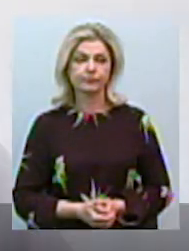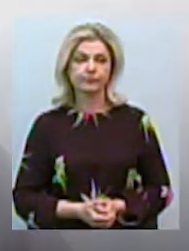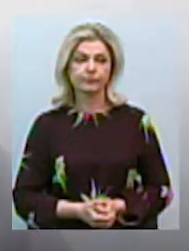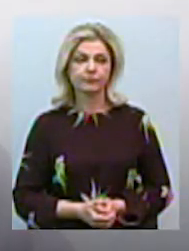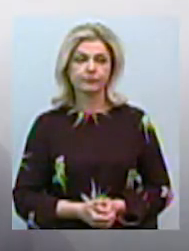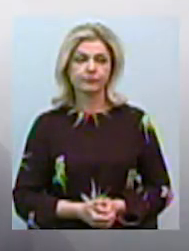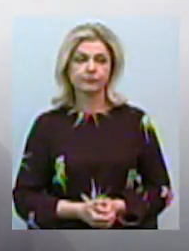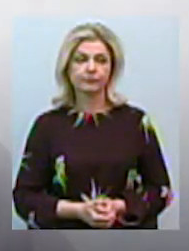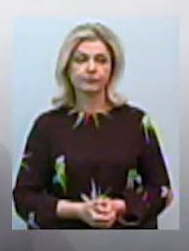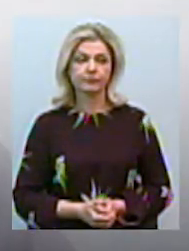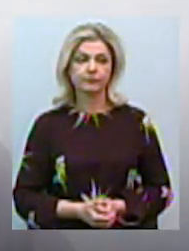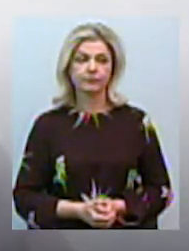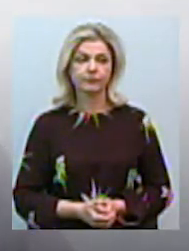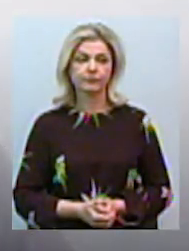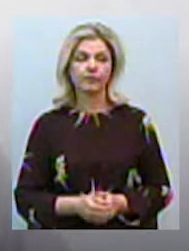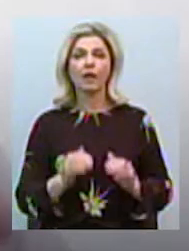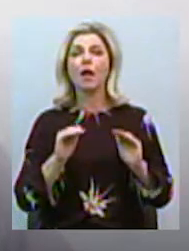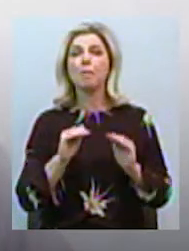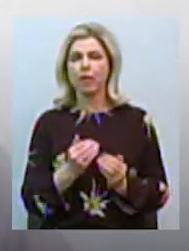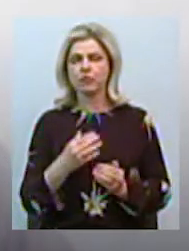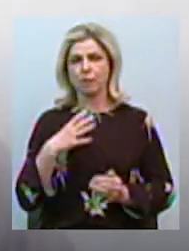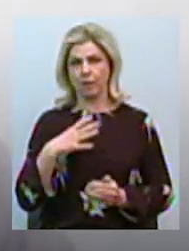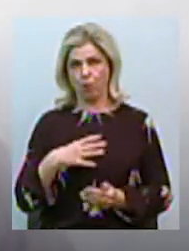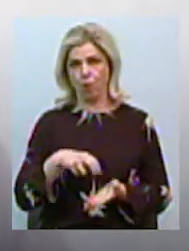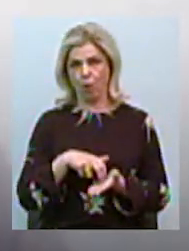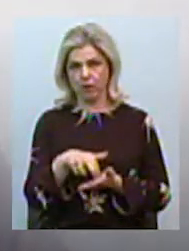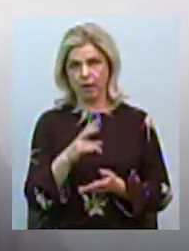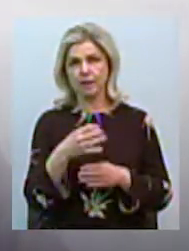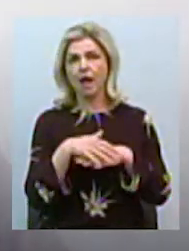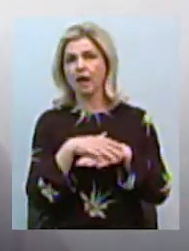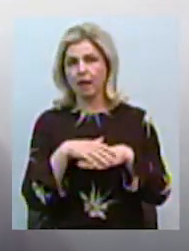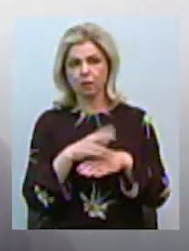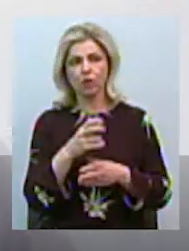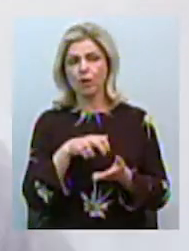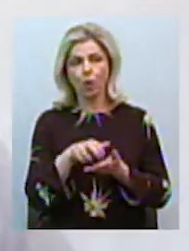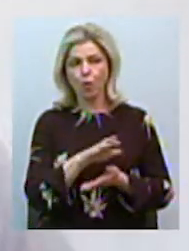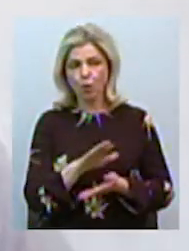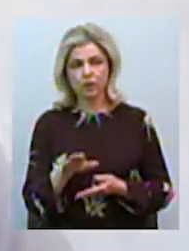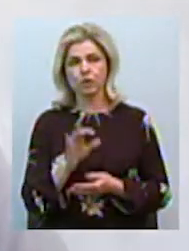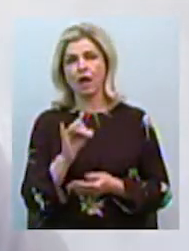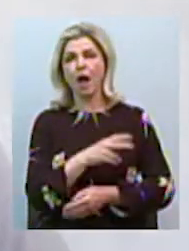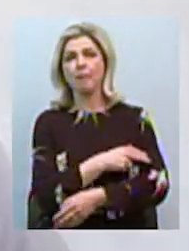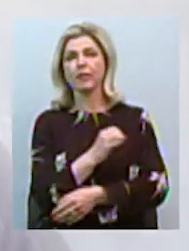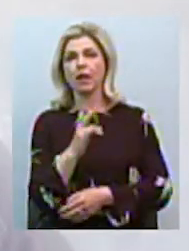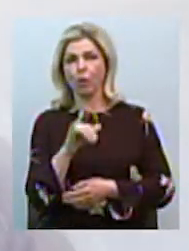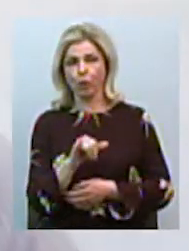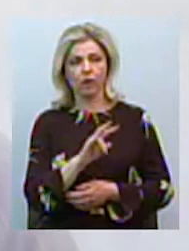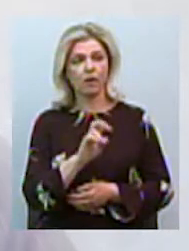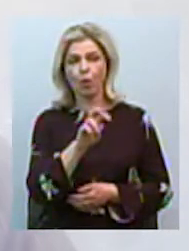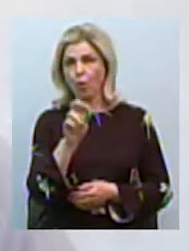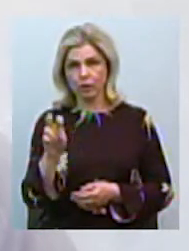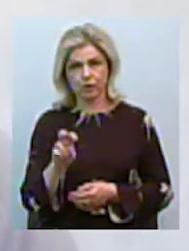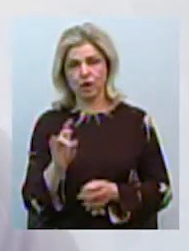Менше приходиться ходити. І на ринок не ходиш, і в аптеку не ходиш, і в